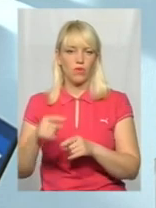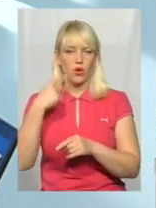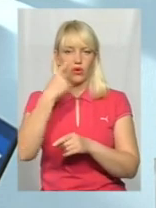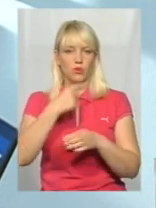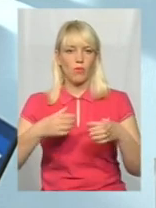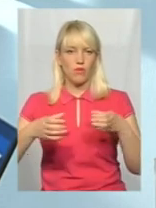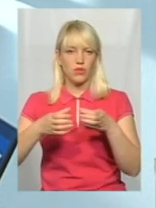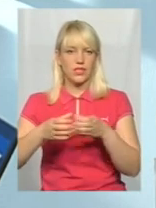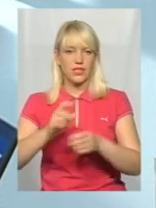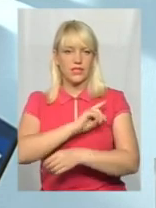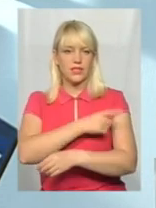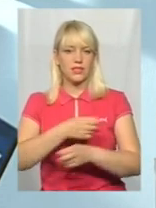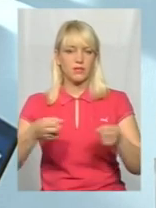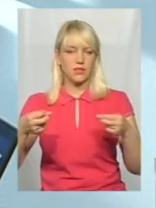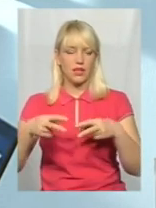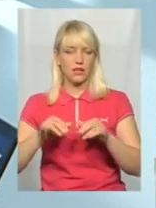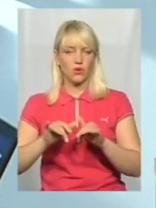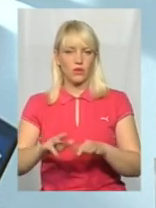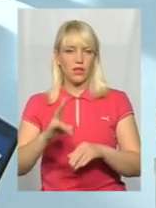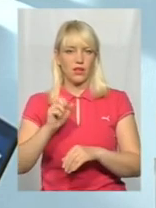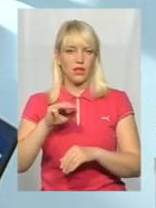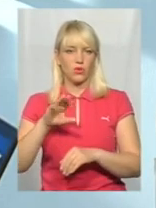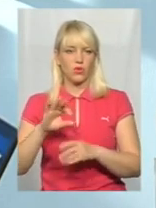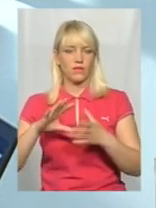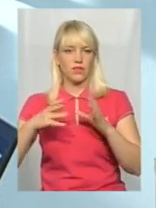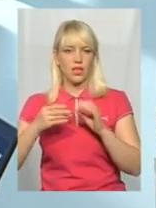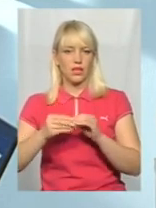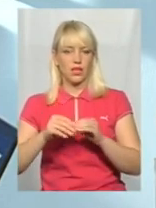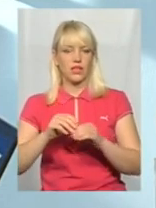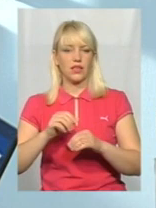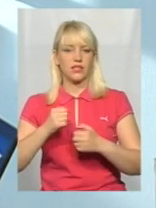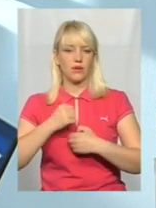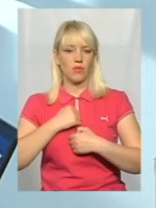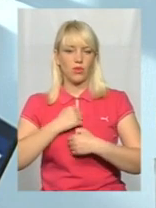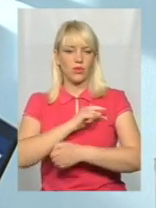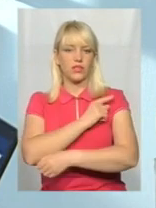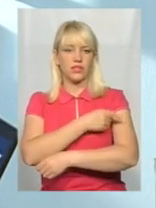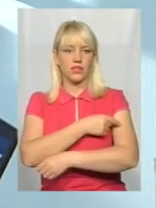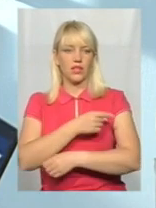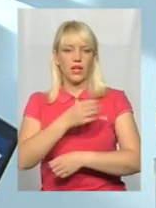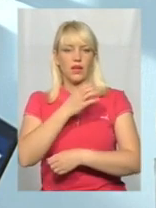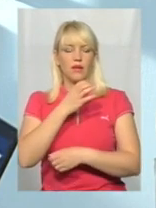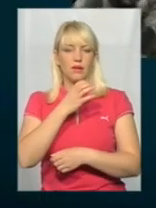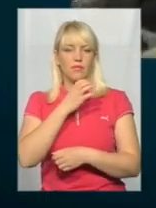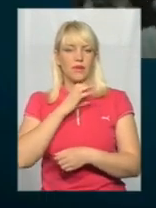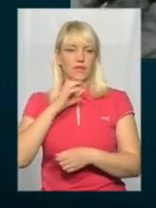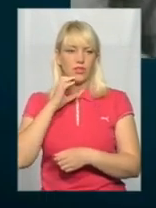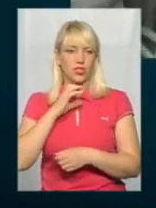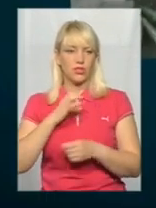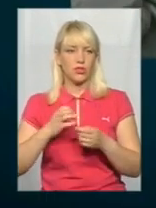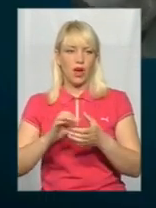сил спеціальних операцій НАТО і взагалі Збройних сил Північно-Атлантичного Альянсу.